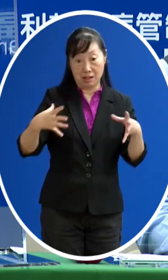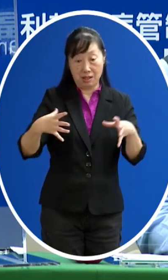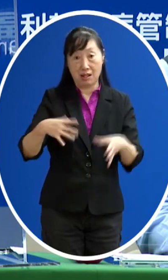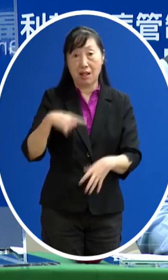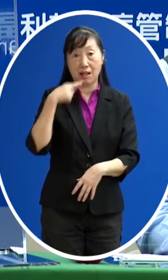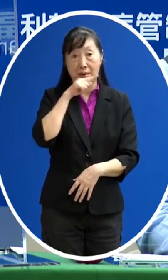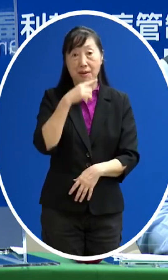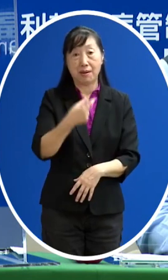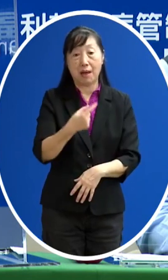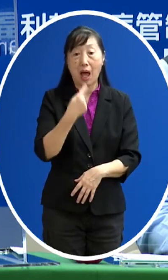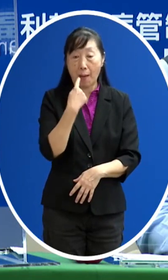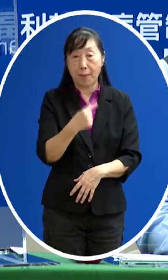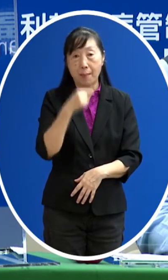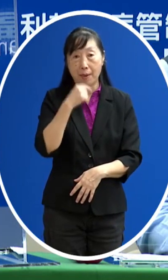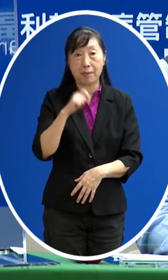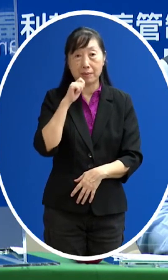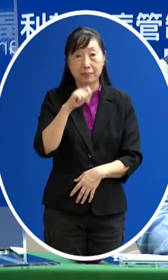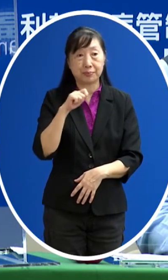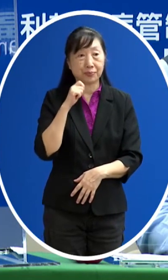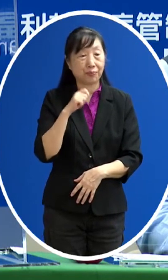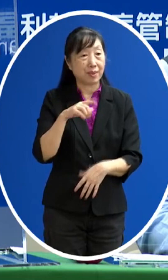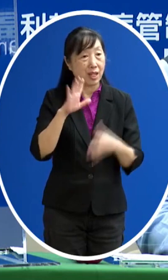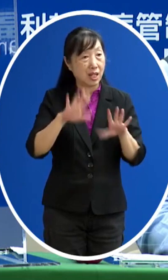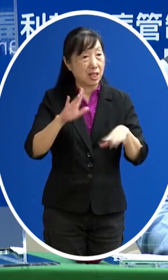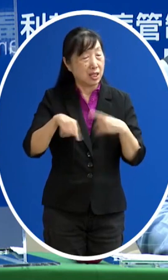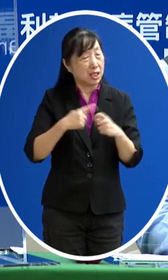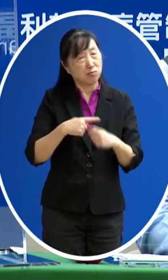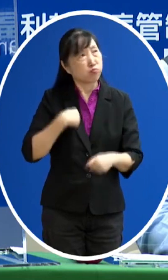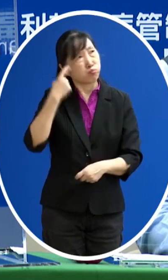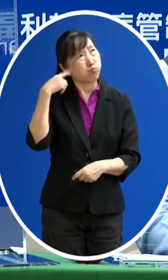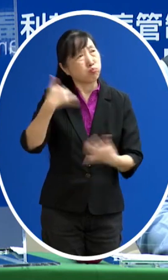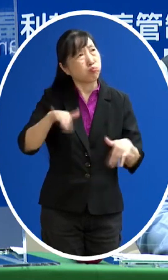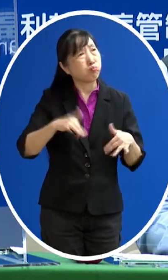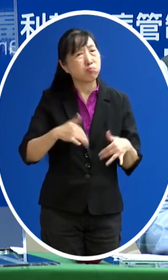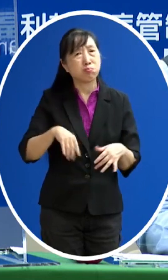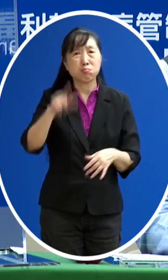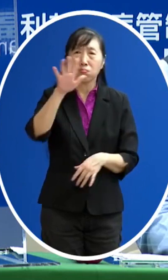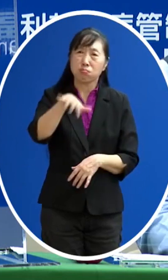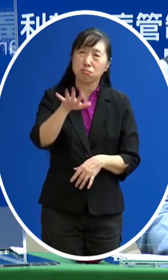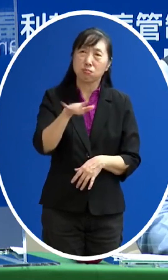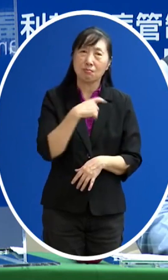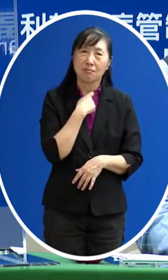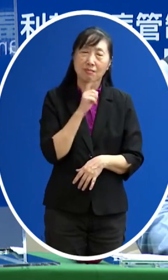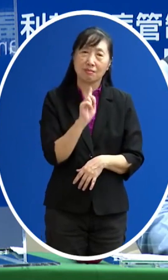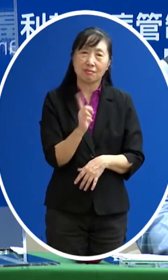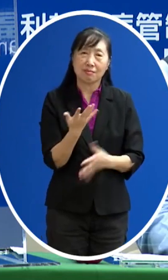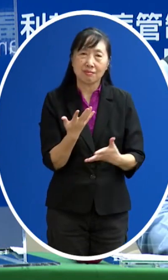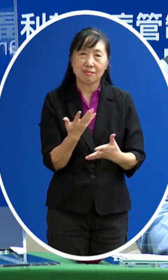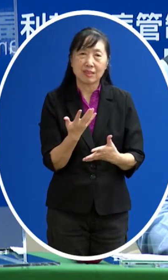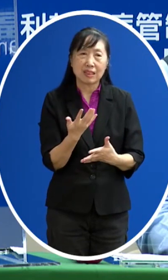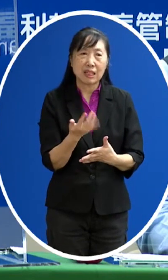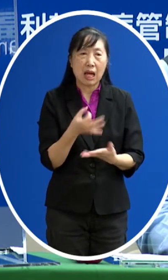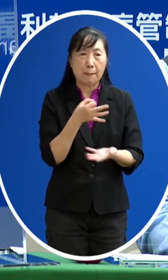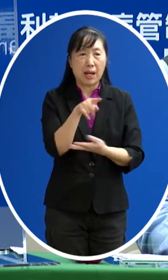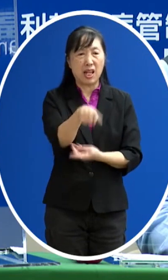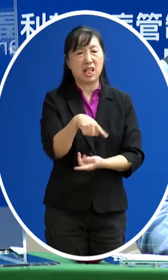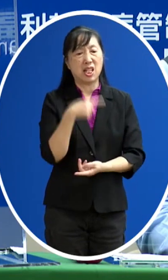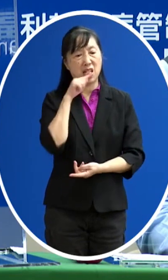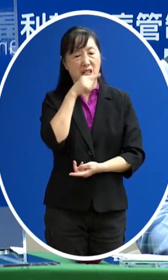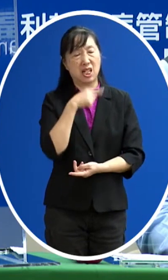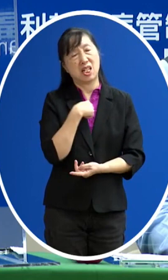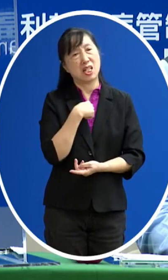買了那個花生冰棒錢今年我還沒想到 這樣5千塊帶來買冰棒又稍微多了一點